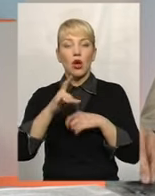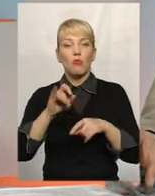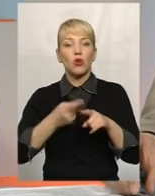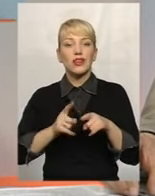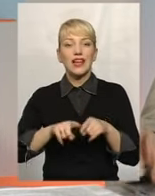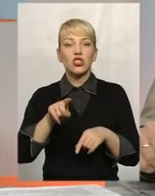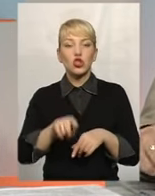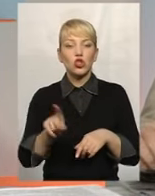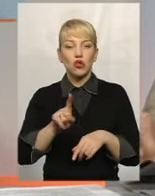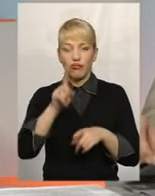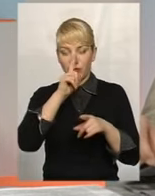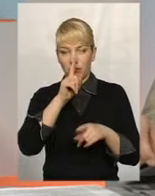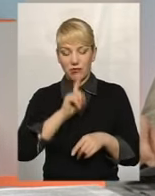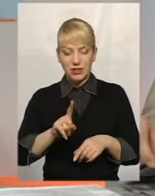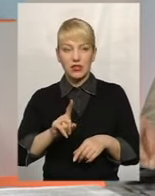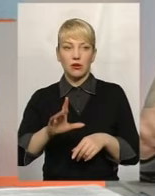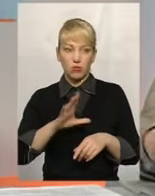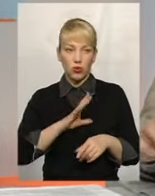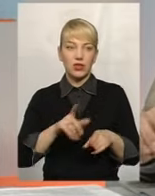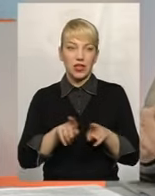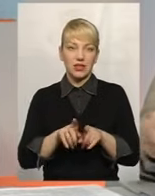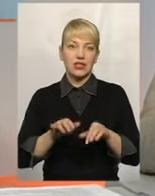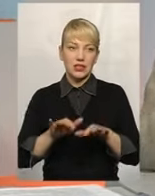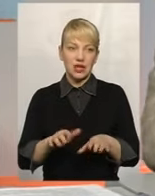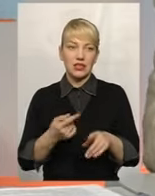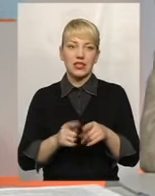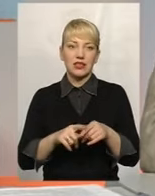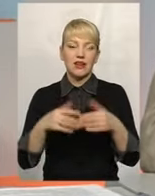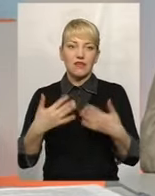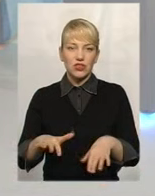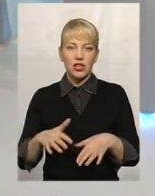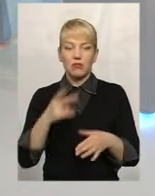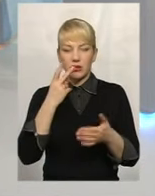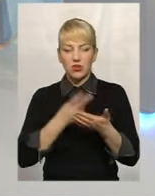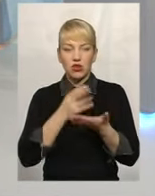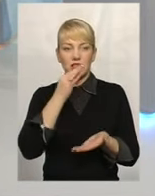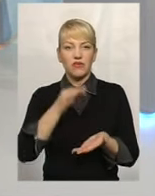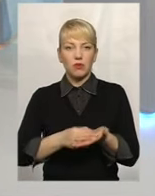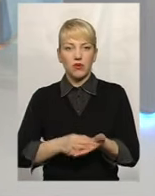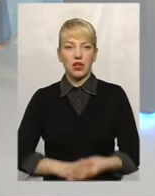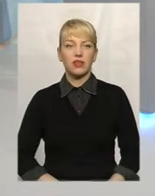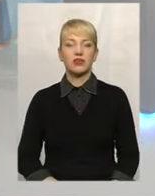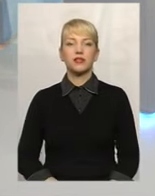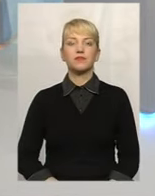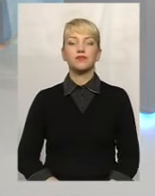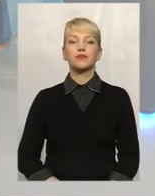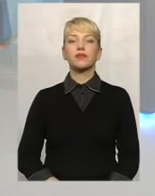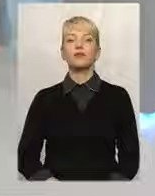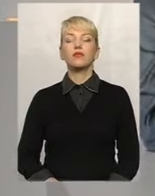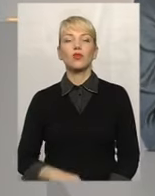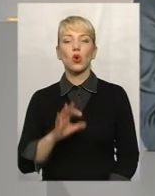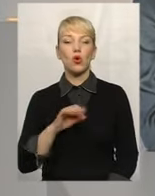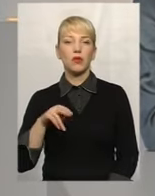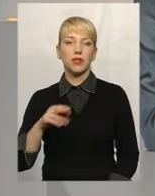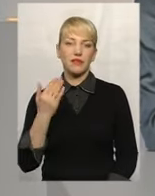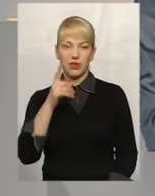в місячний термін вживалися такі заходи, вже за це передбачається відповідальність. Ольга Петрівна, власне, місяць